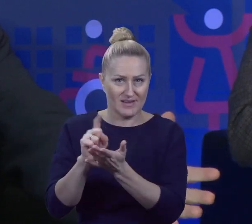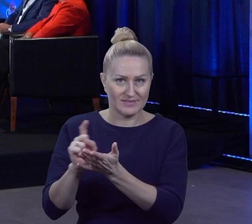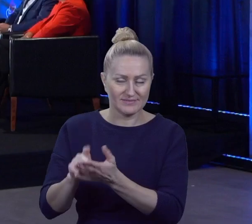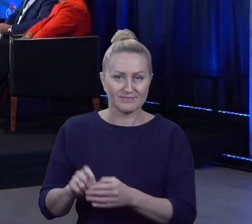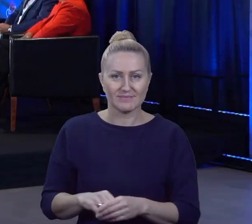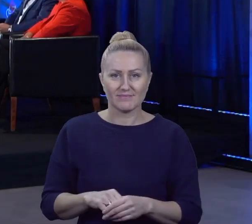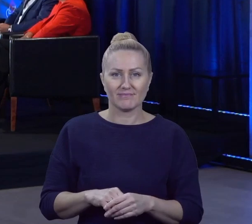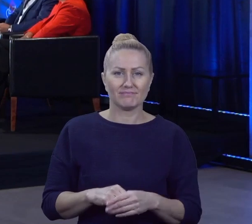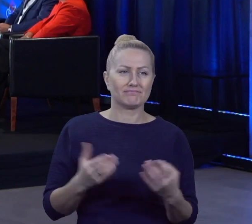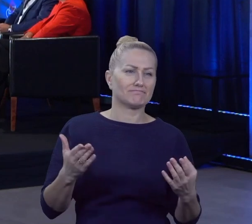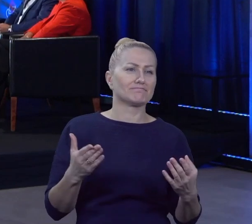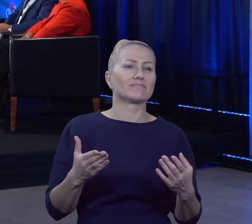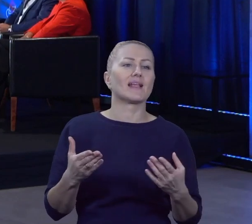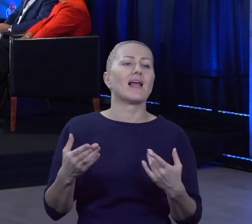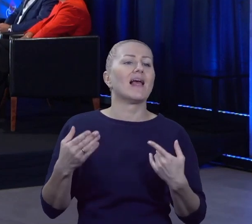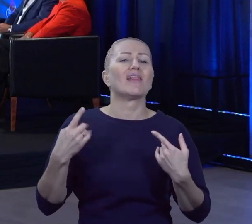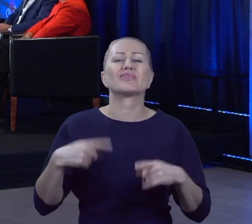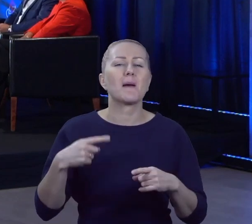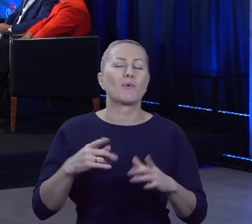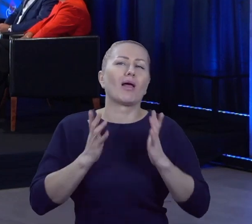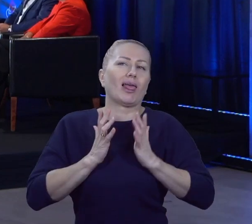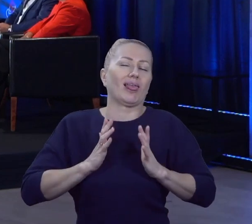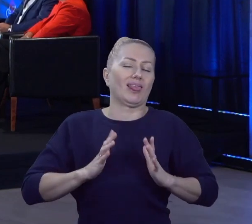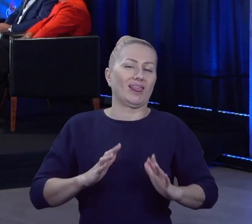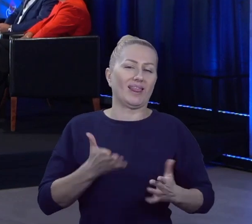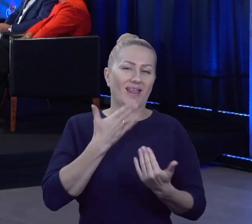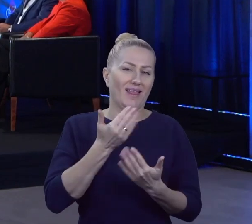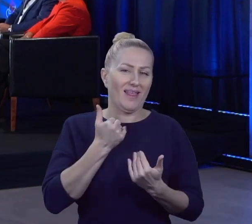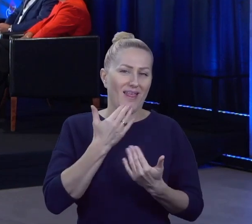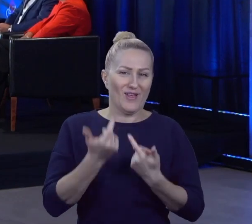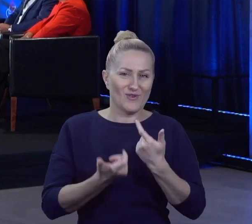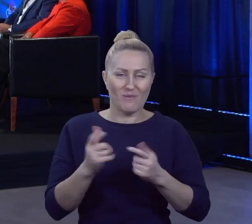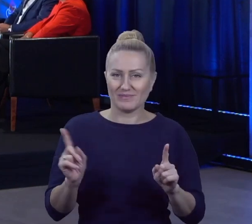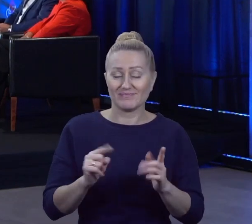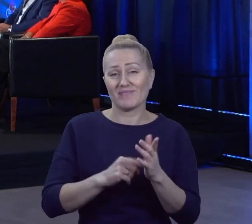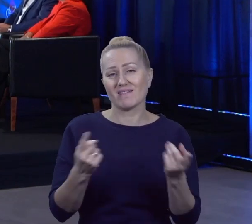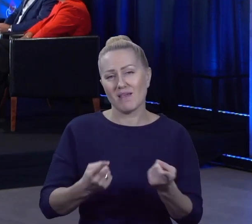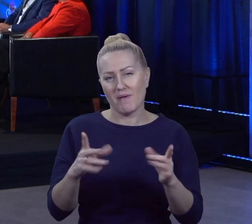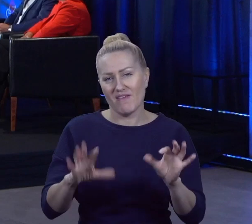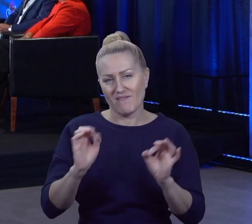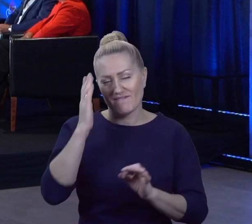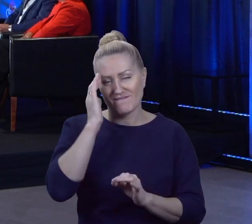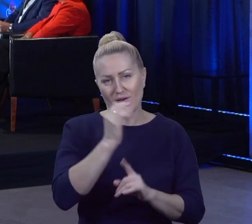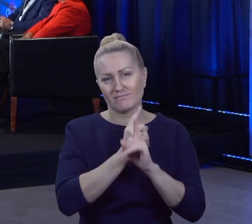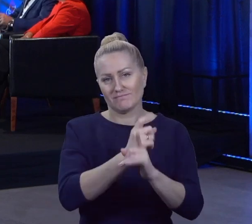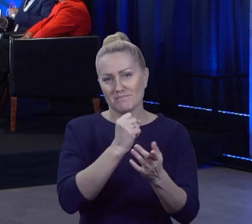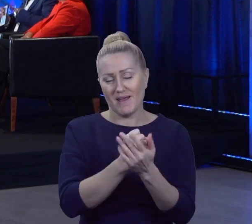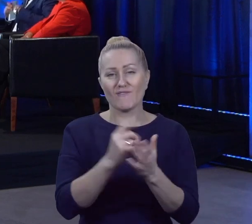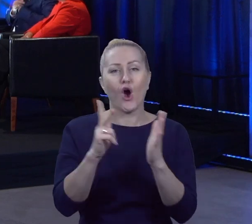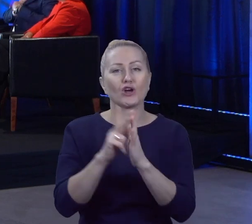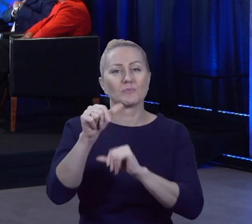Nie było oczywiście, nie były to spacerki. To nie ulega wątpliwości. Kampania wyborcza ma swoje prawa. Ja 18 lat temu